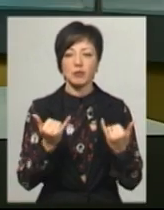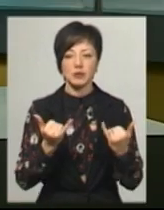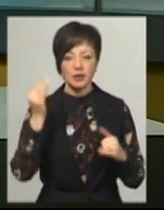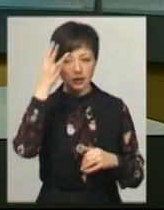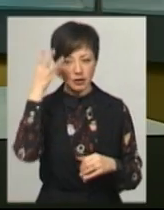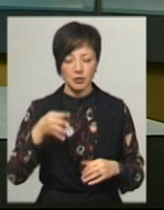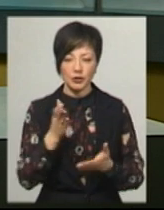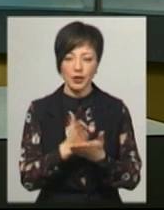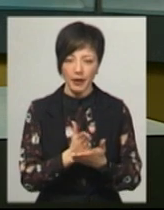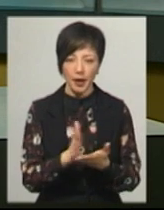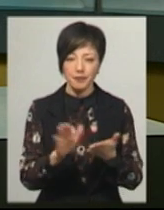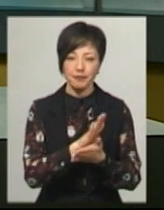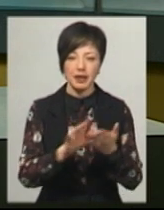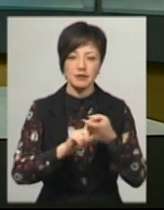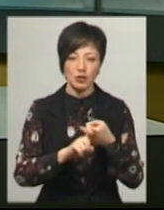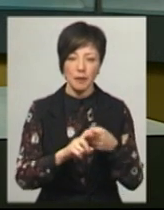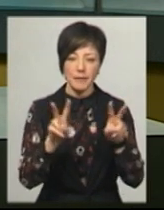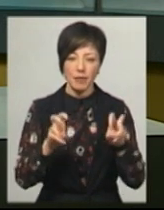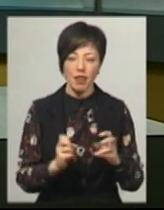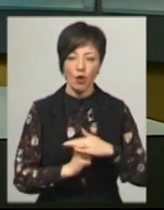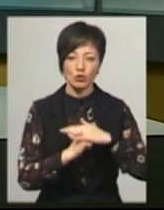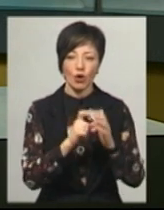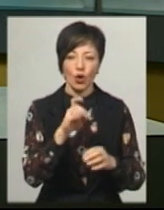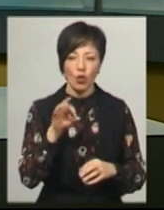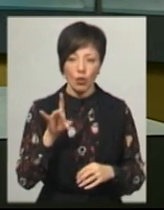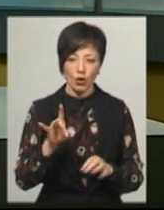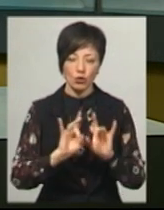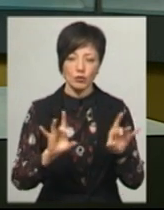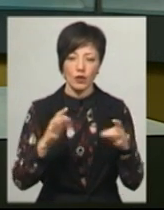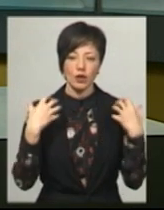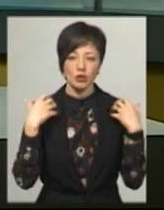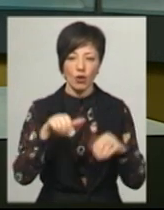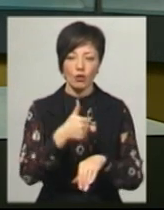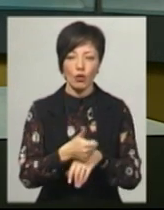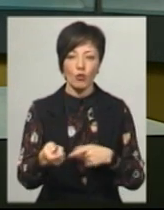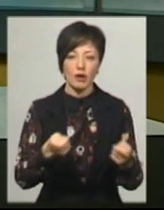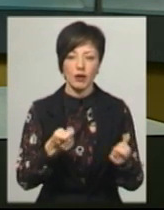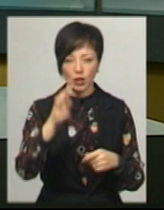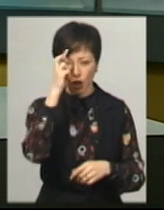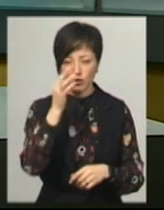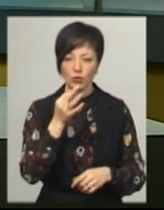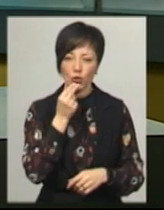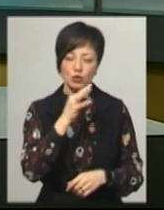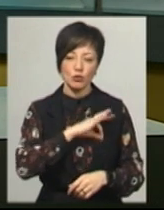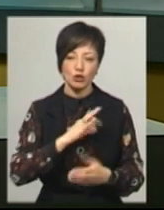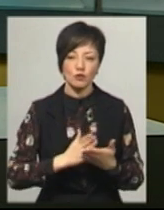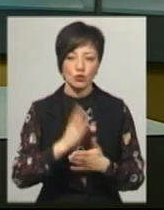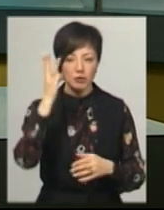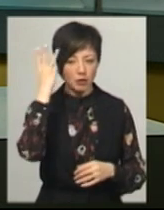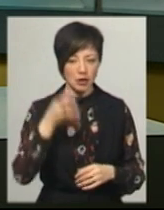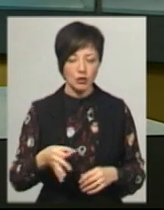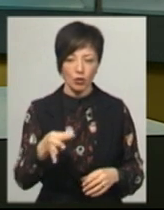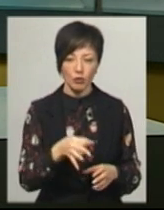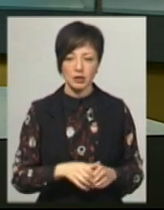Хмельниччині є дезінфікуючі препарати на основі хлору. Про це розповів начальник головного управління Держпродспоживслужби у Хмельницькій